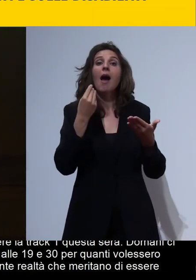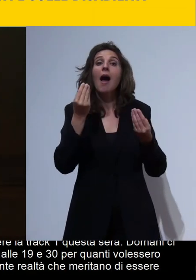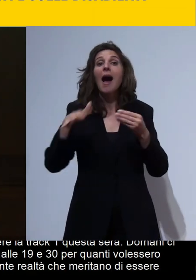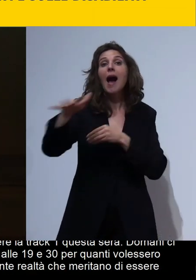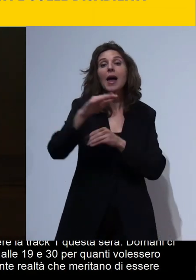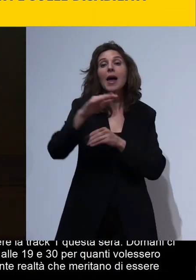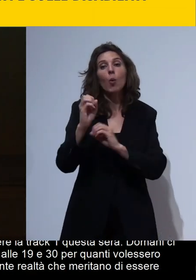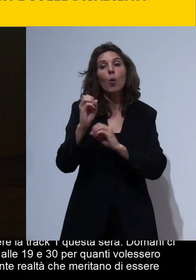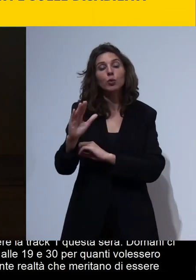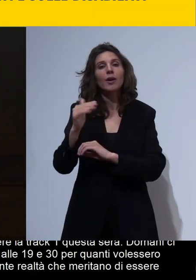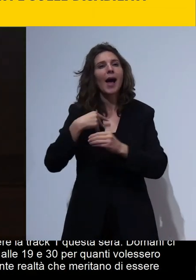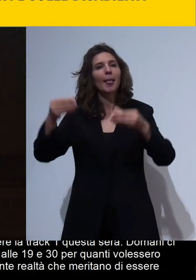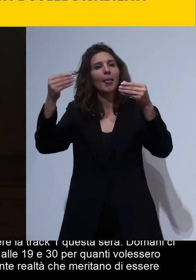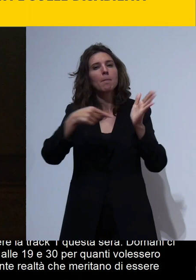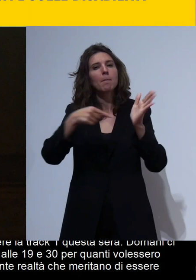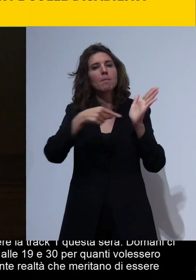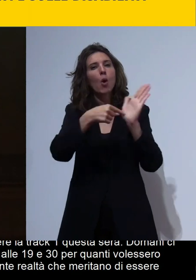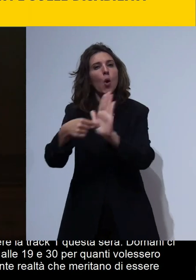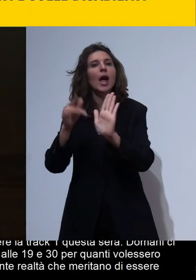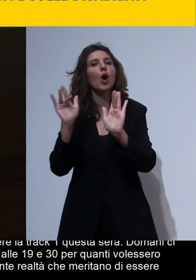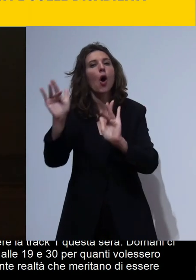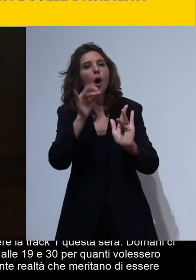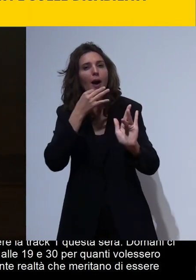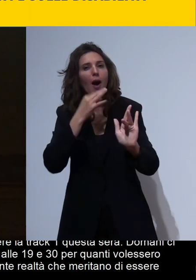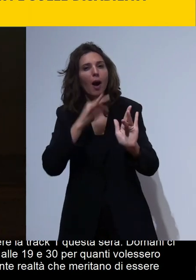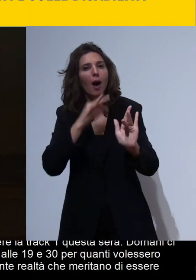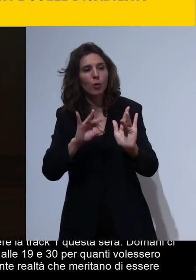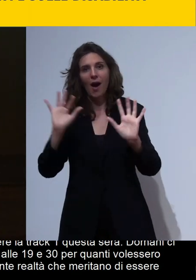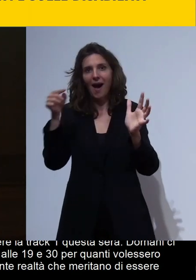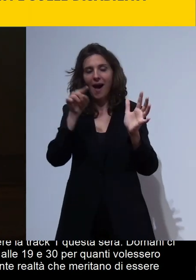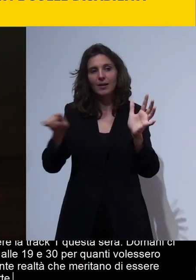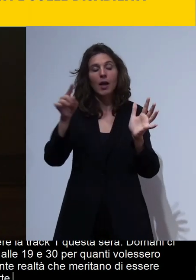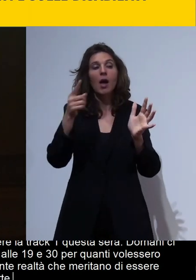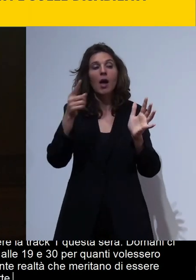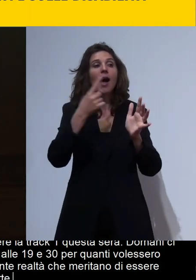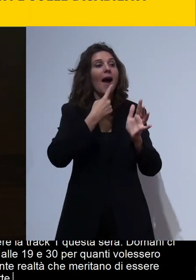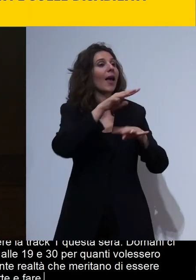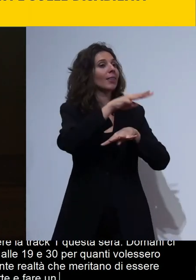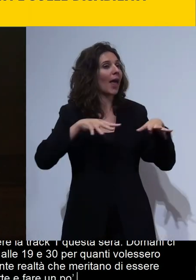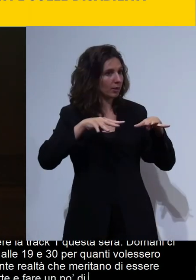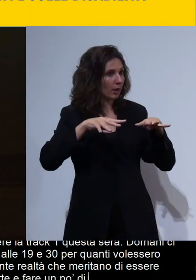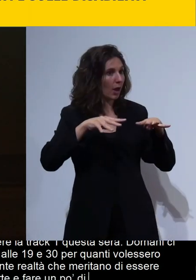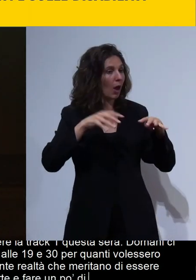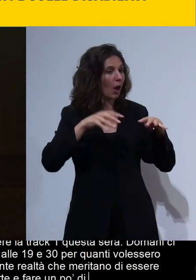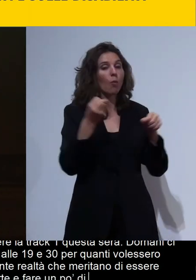'arte e anche fare un po' di networking con speaker e relatori